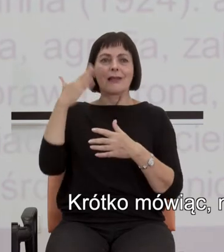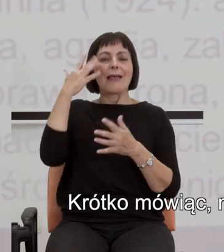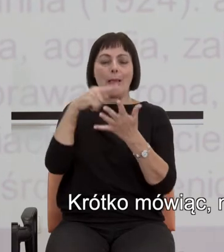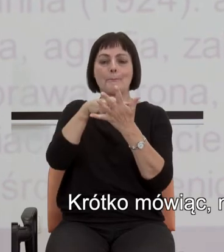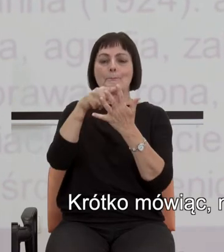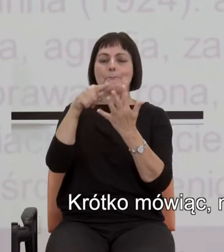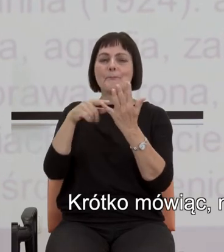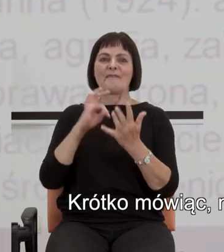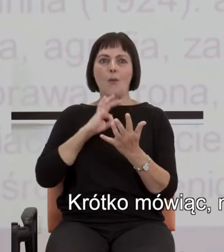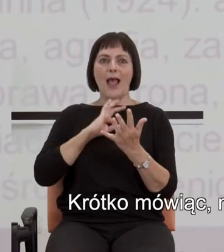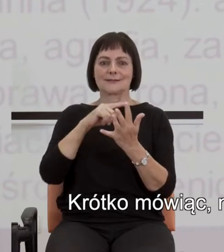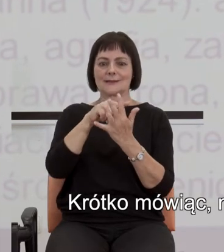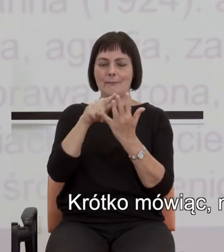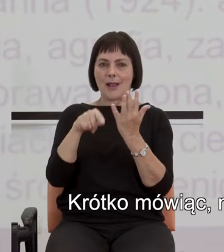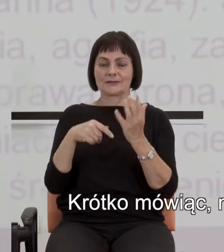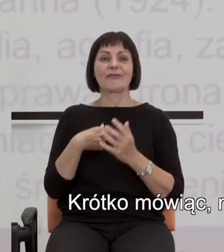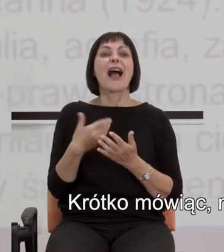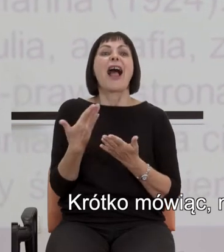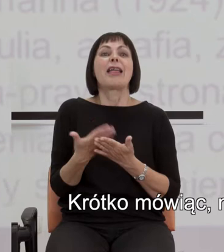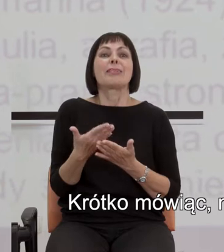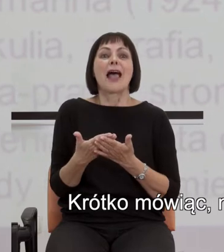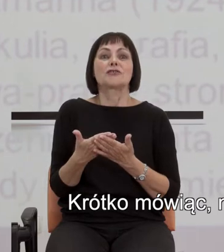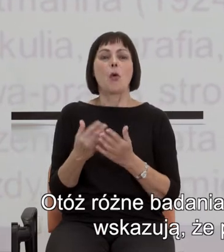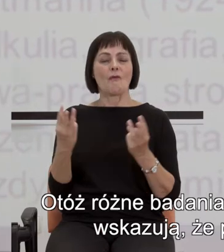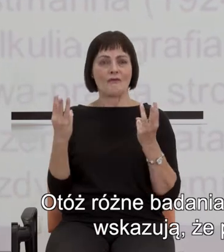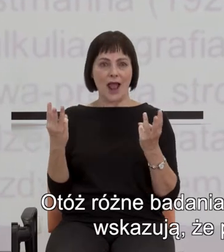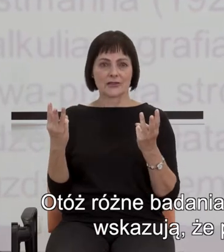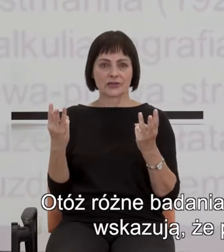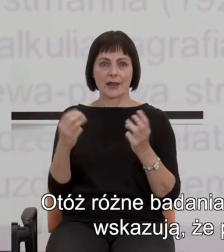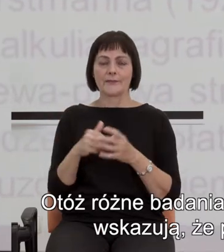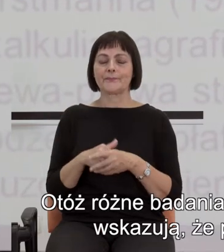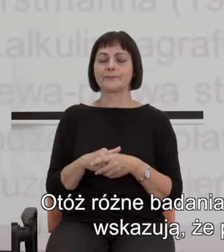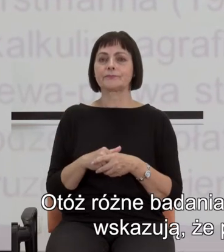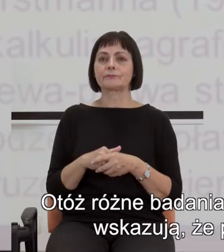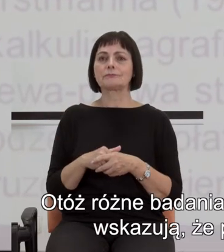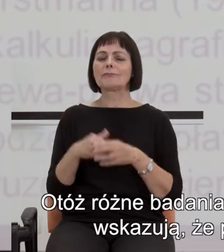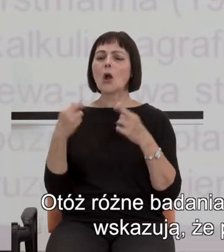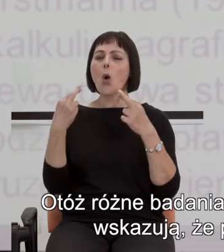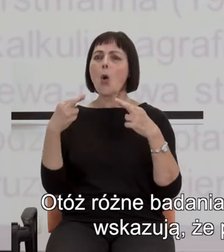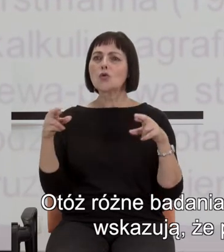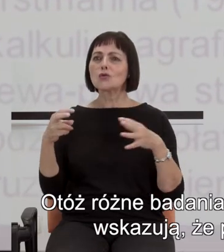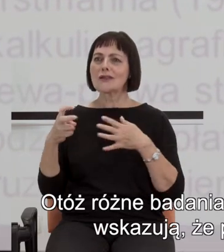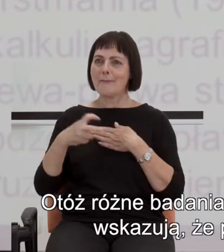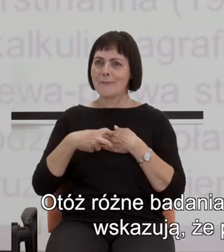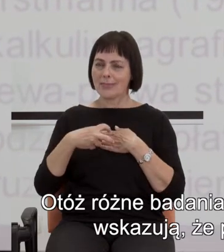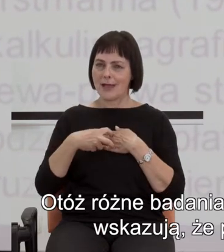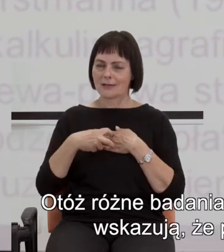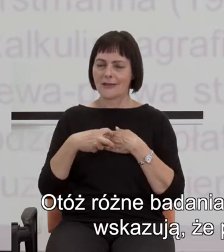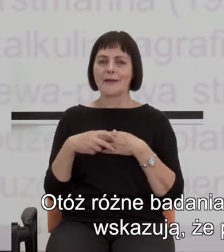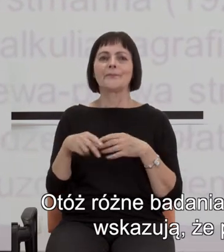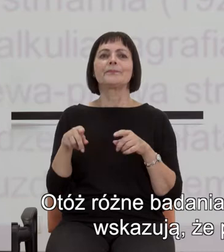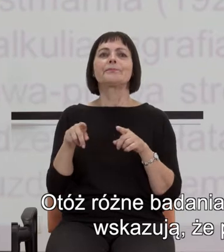temat własnych palców. Dlaczego jest to ważne? Otóż różne badania, zresztą sam